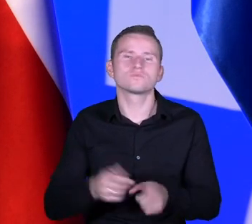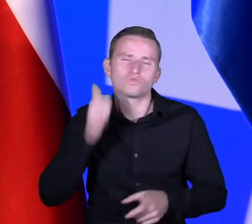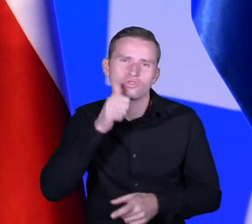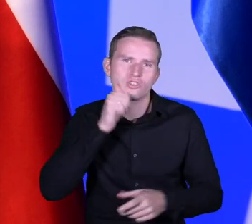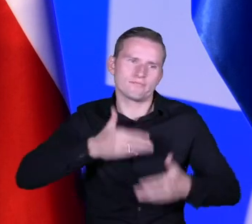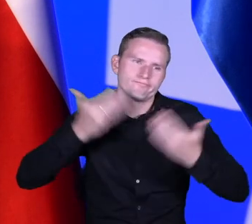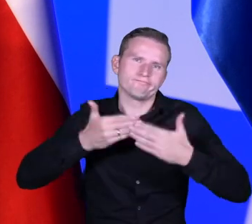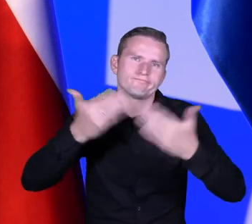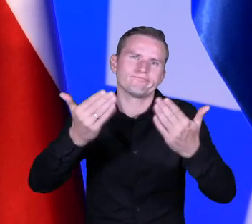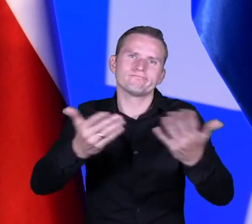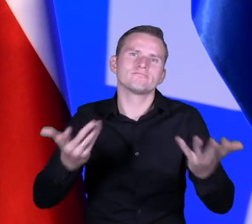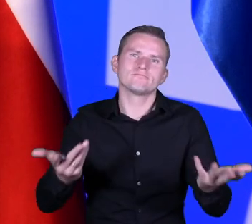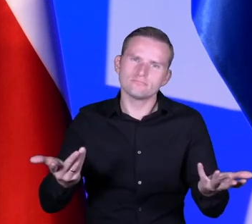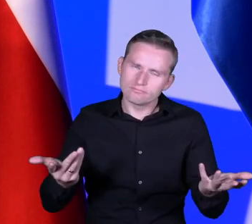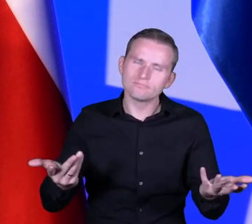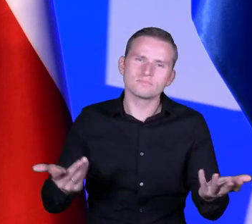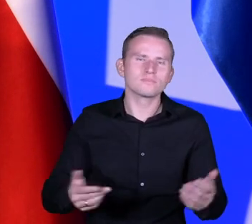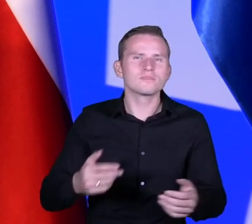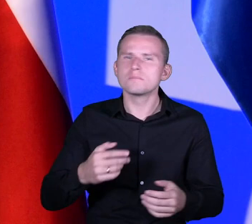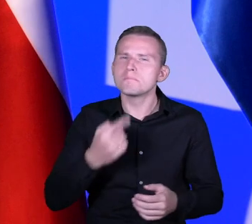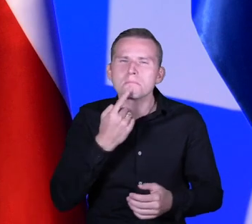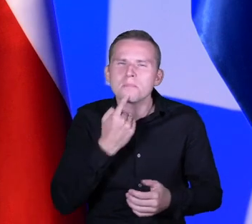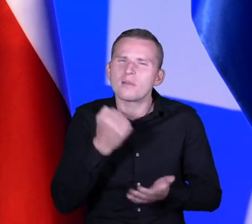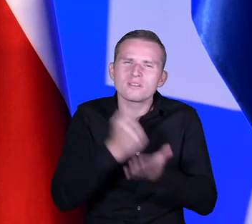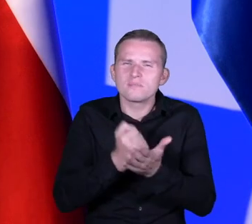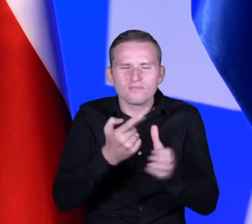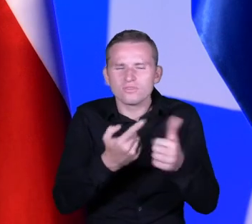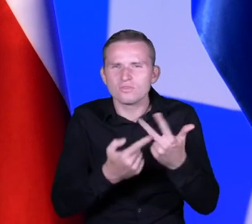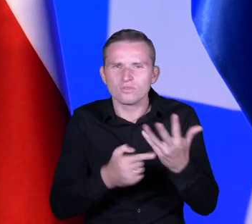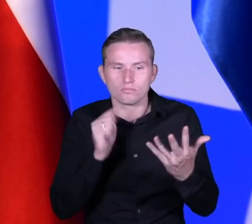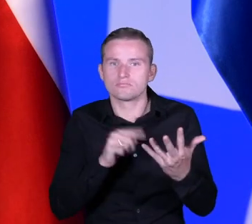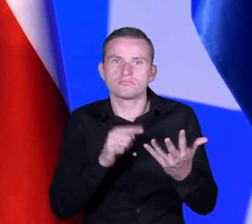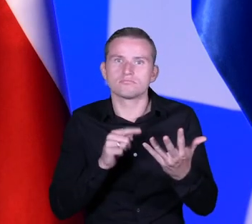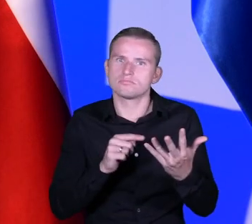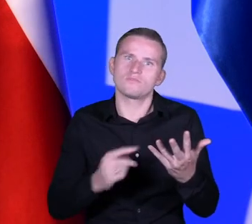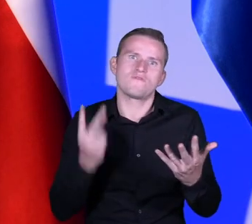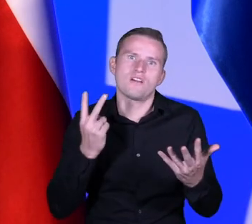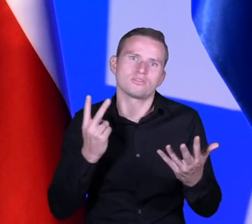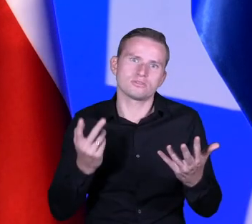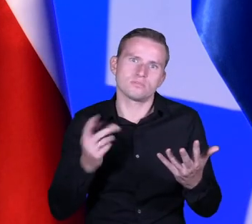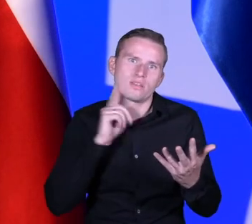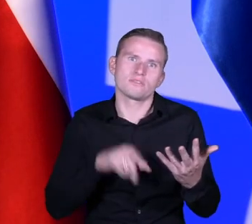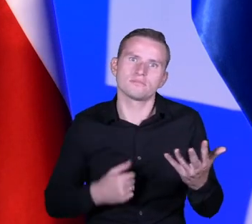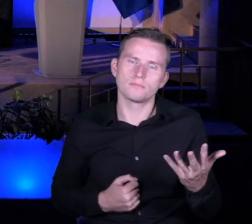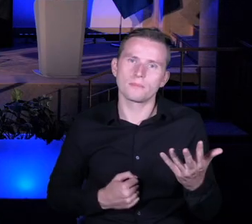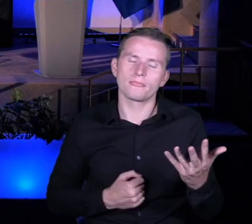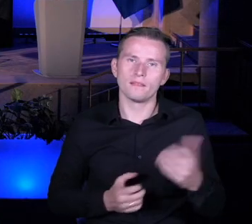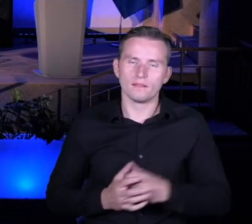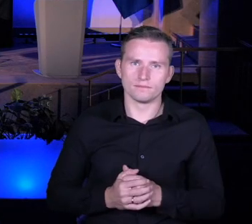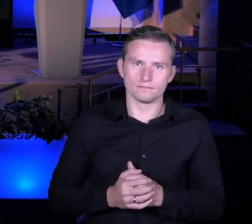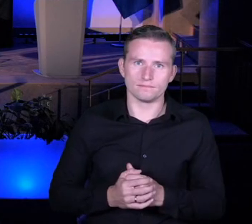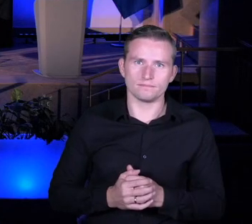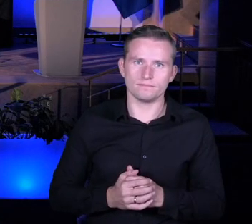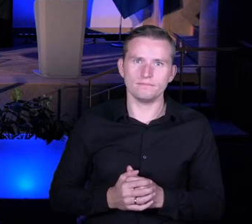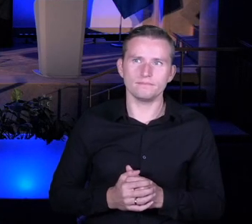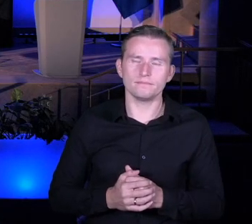Decydują bardzo małe rzeczy, którym ja się interesuję od wielu lat, na nie już nie mamy za bardzo czasu, ale ja